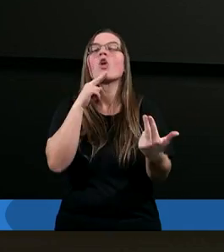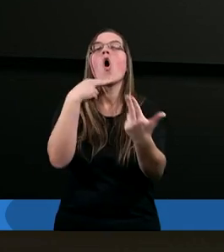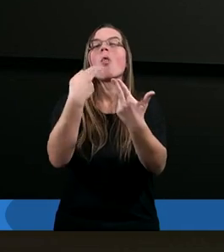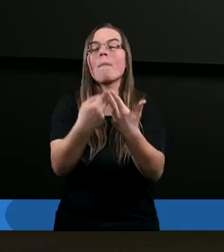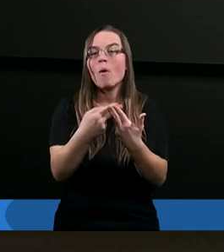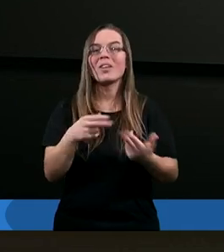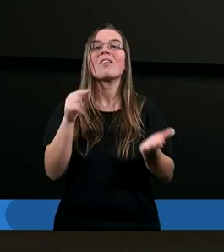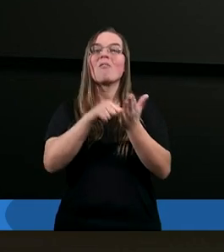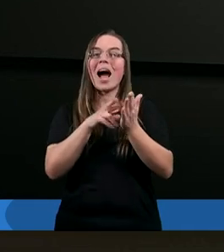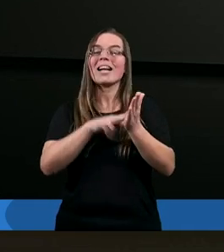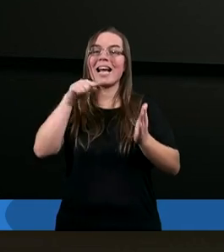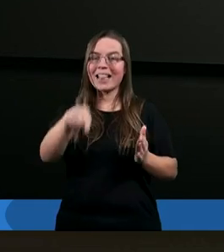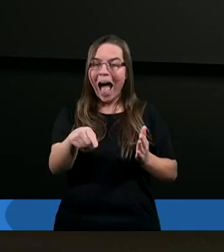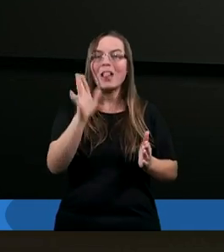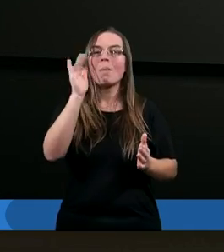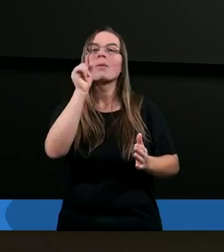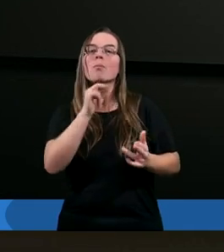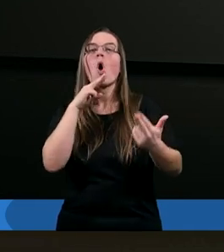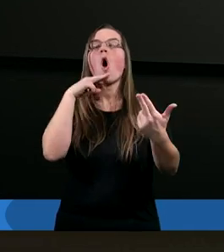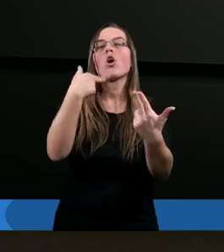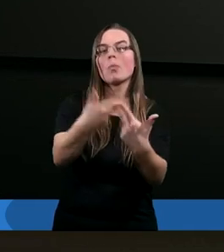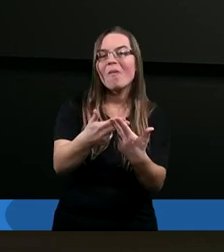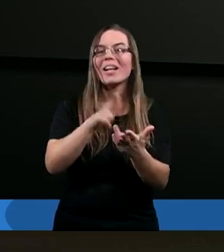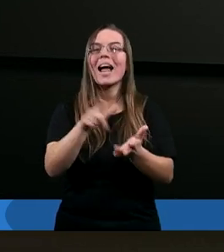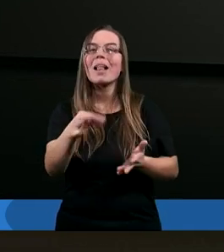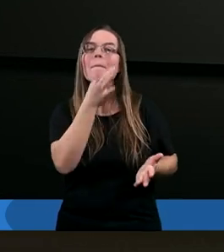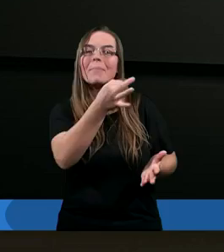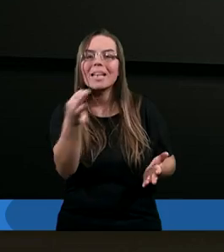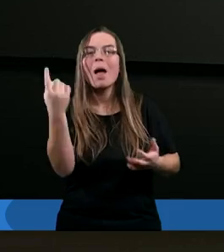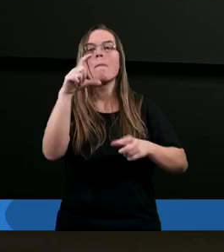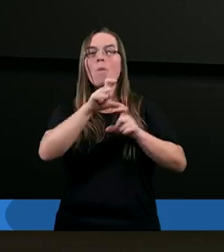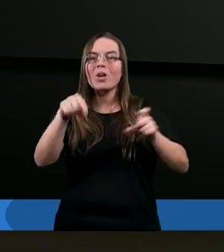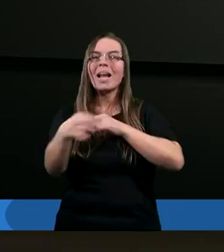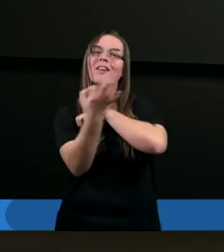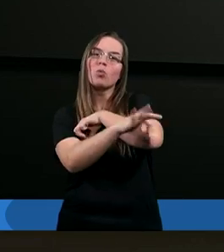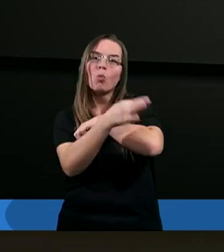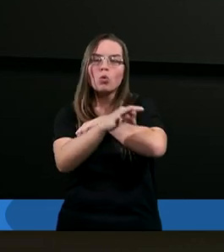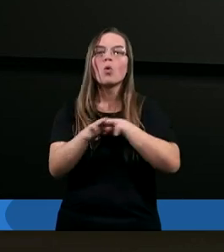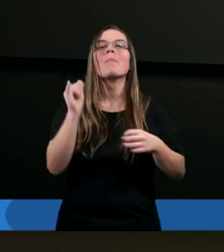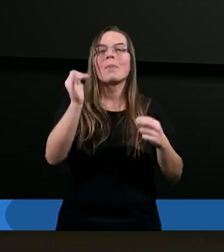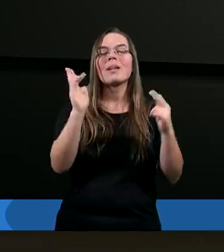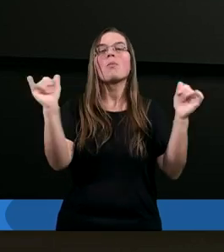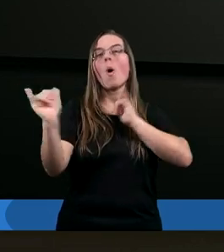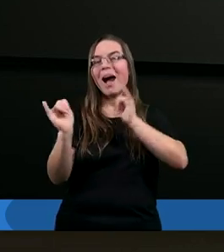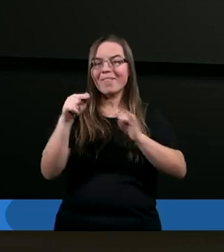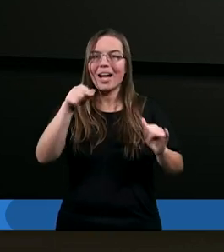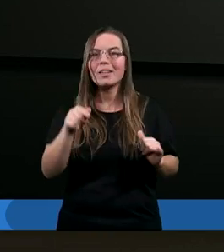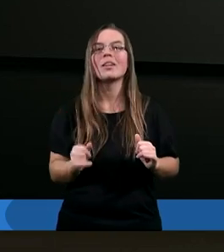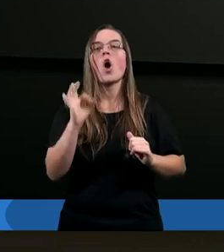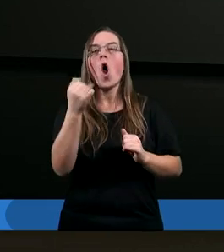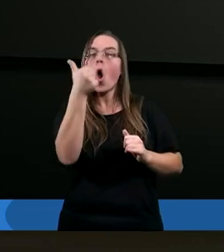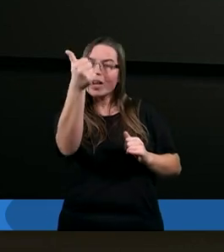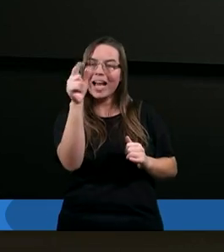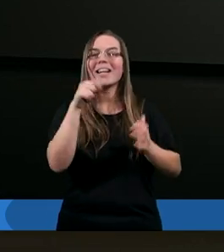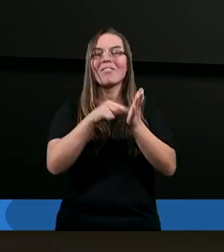I na to właśnie dzisiaj spróbujemy sobie odpowiedzieć podczas naszego studium, kiedy będziemy mówili o jednym z